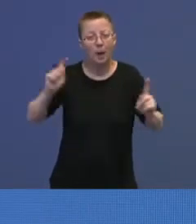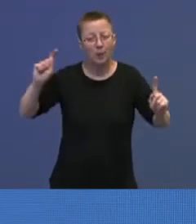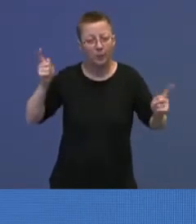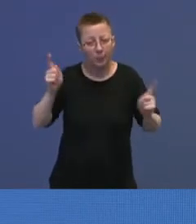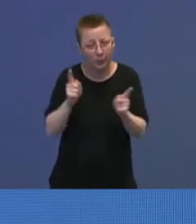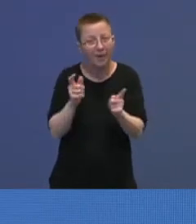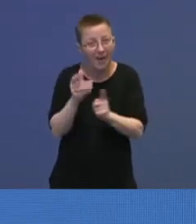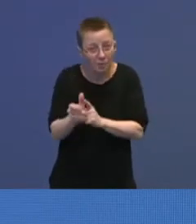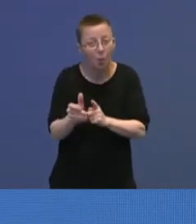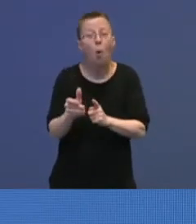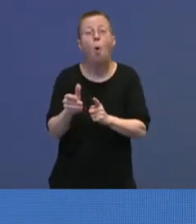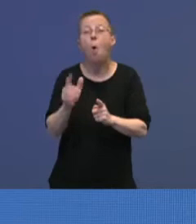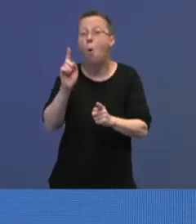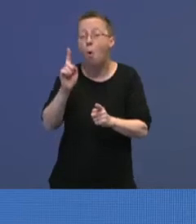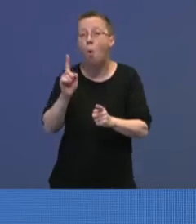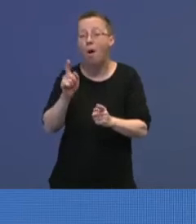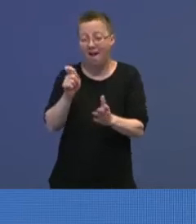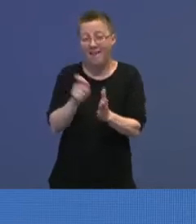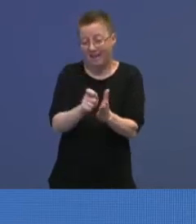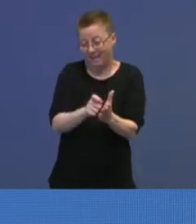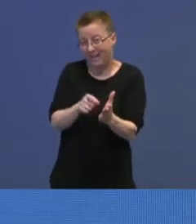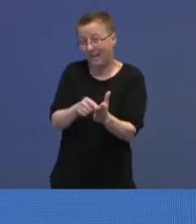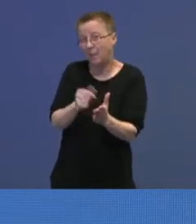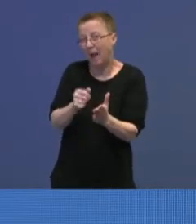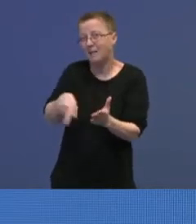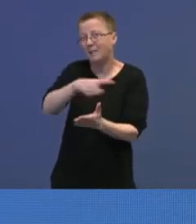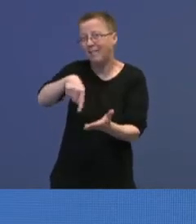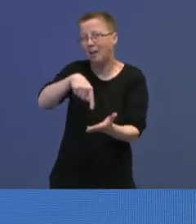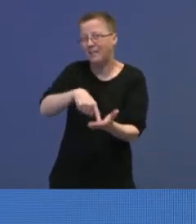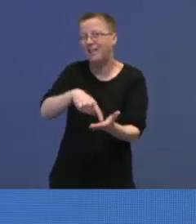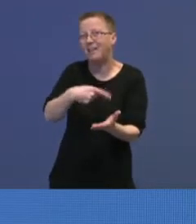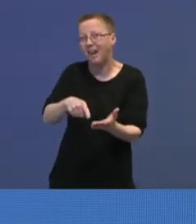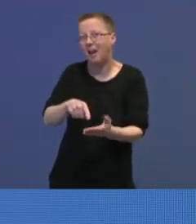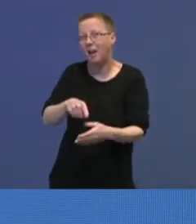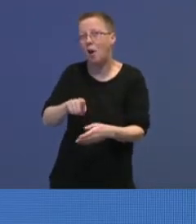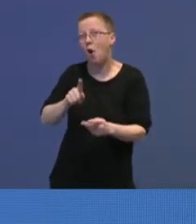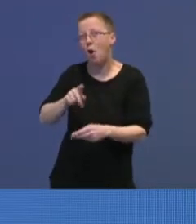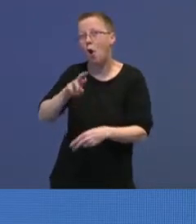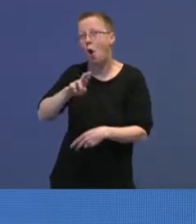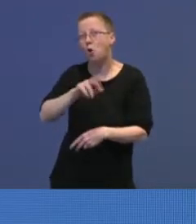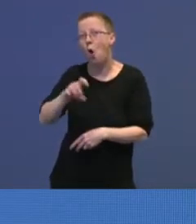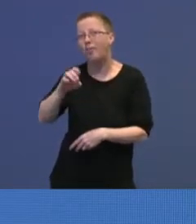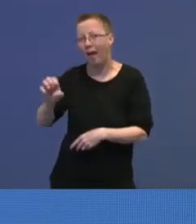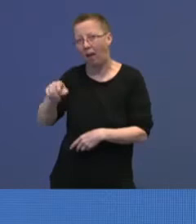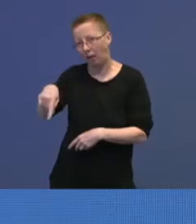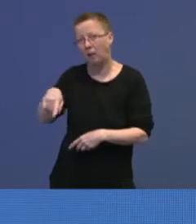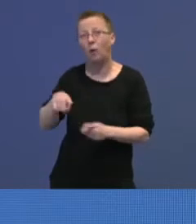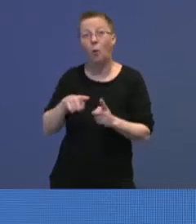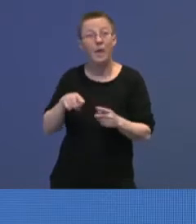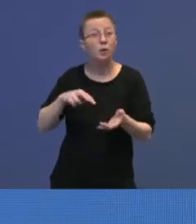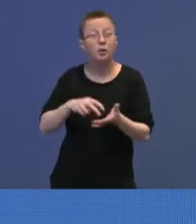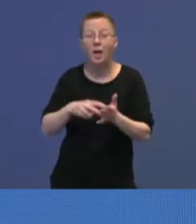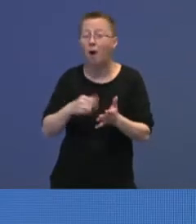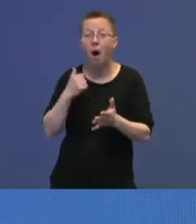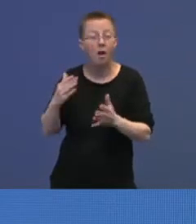ned, og registreringen ble sentralisert til rådet. Det er et system som ikke har